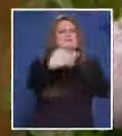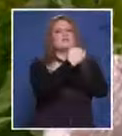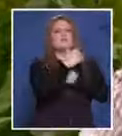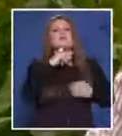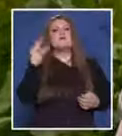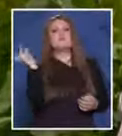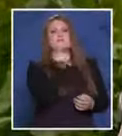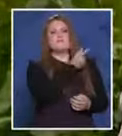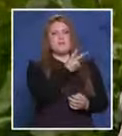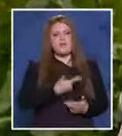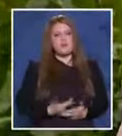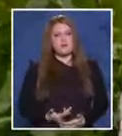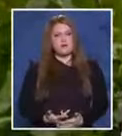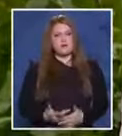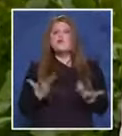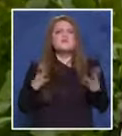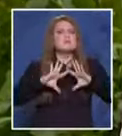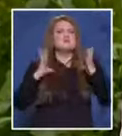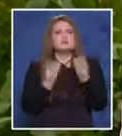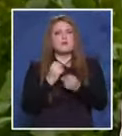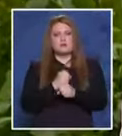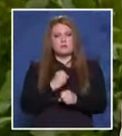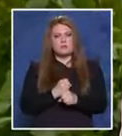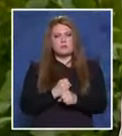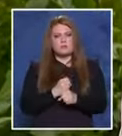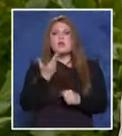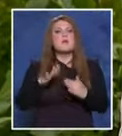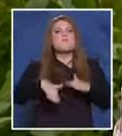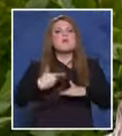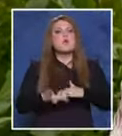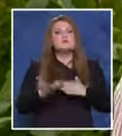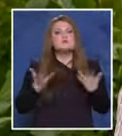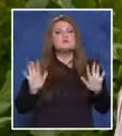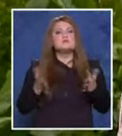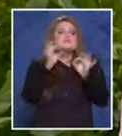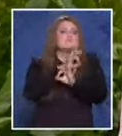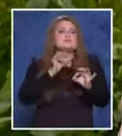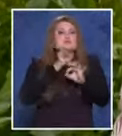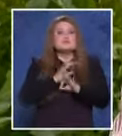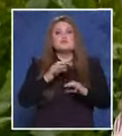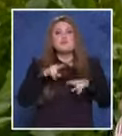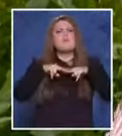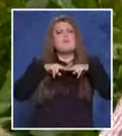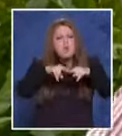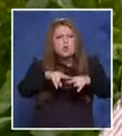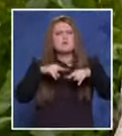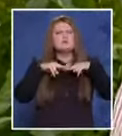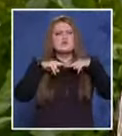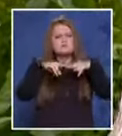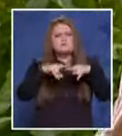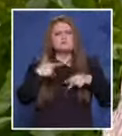заданина. Айто и това. Той беше сега тази. И после? Ами лично после. В болница? В болницата и